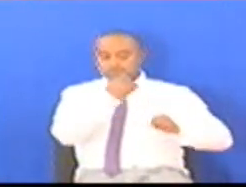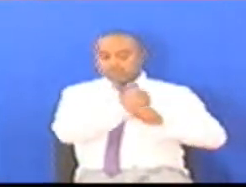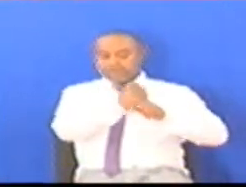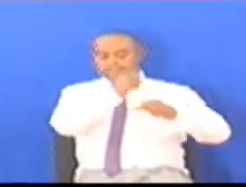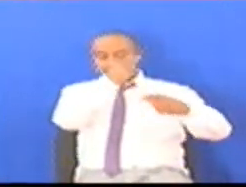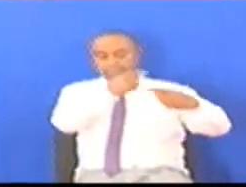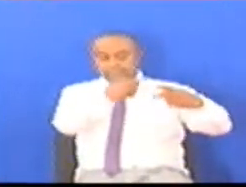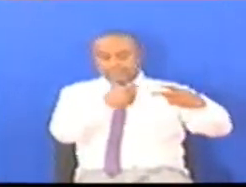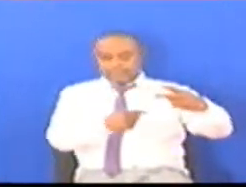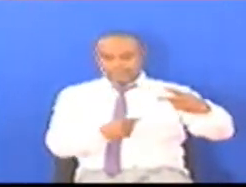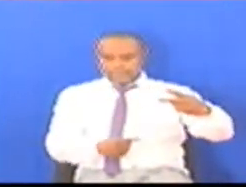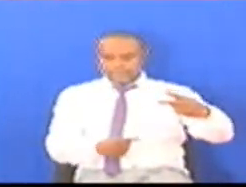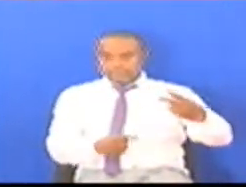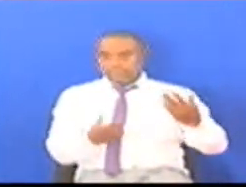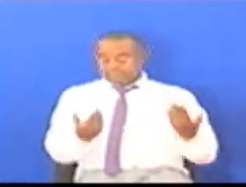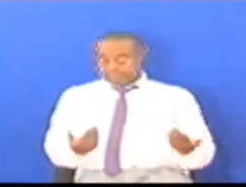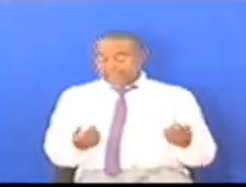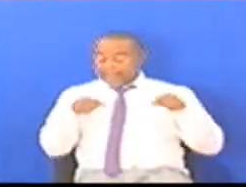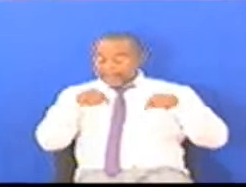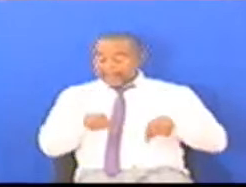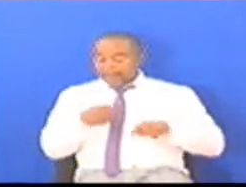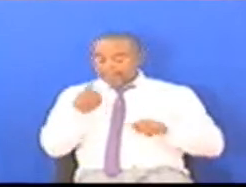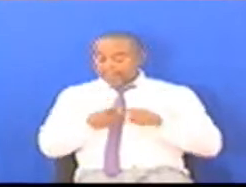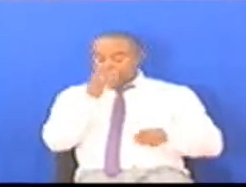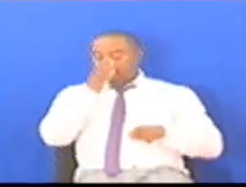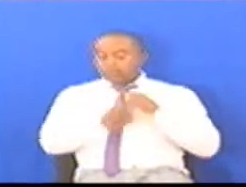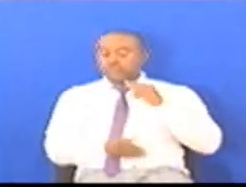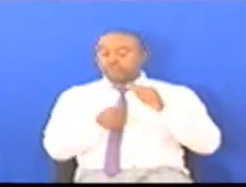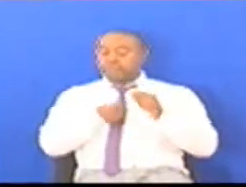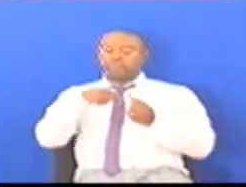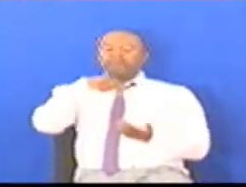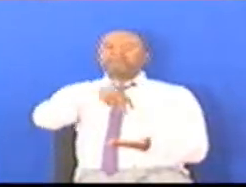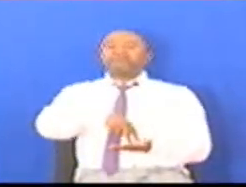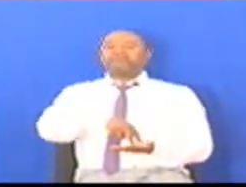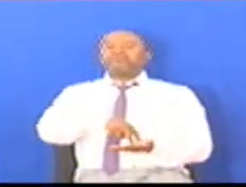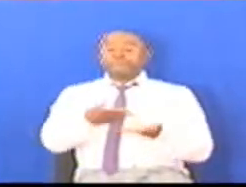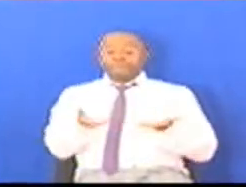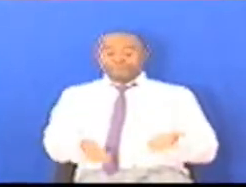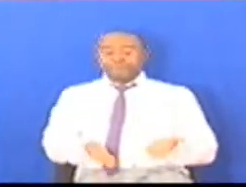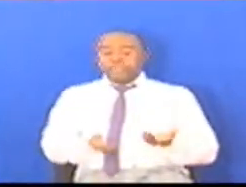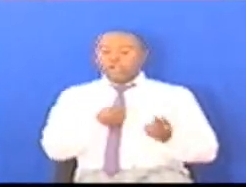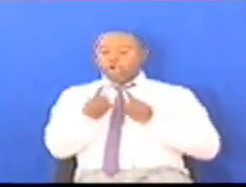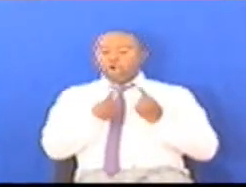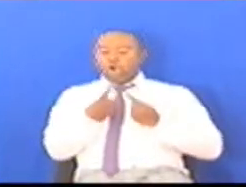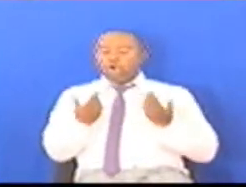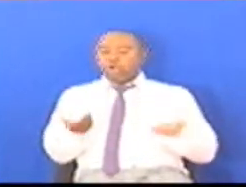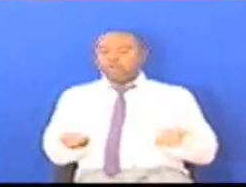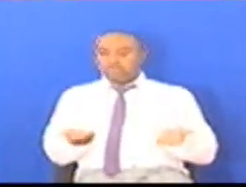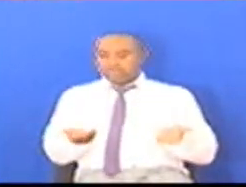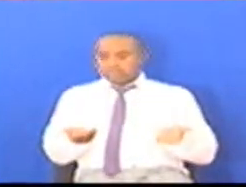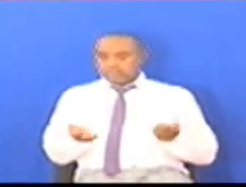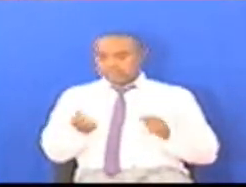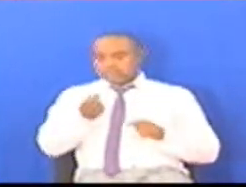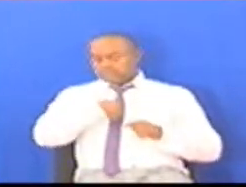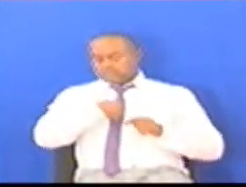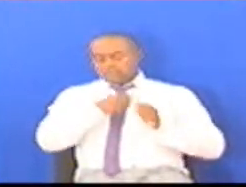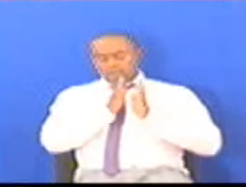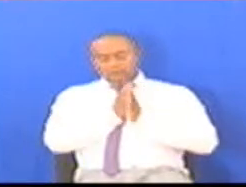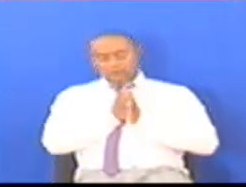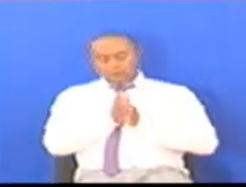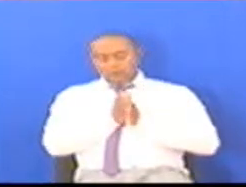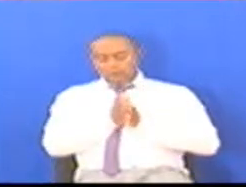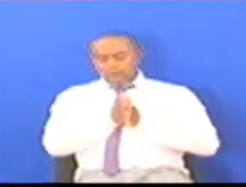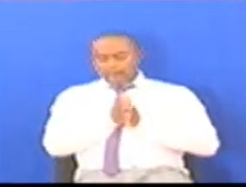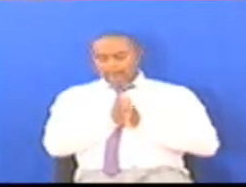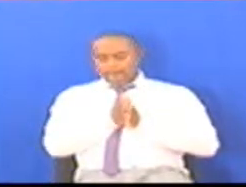Kwa vile ni mara mwisho Kwa mimi kusimama katika Bungelako hili Niyombe kwa mba